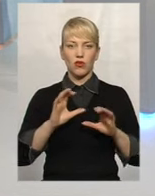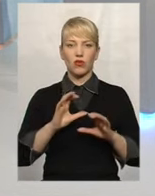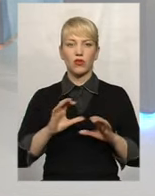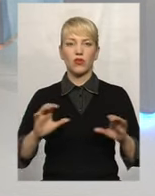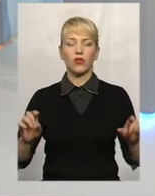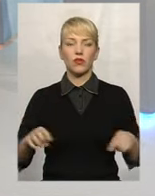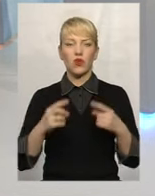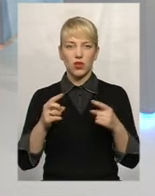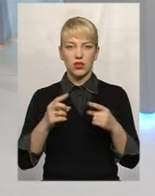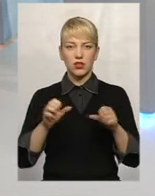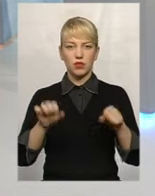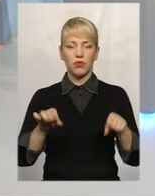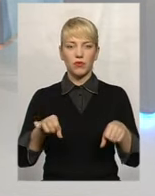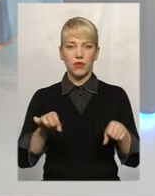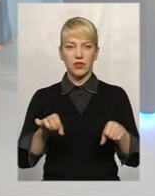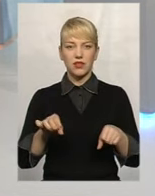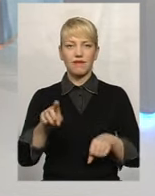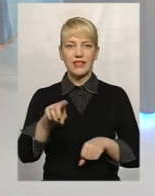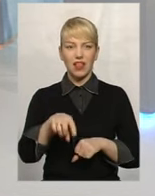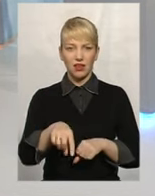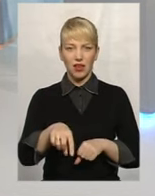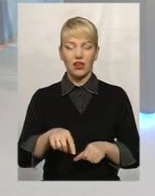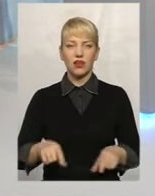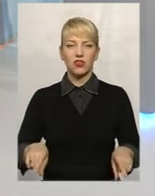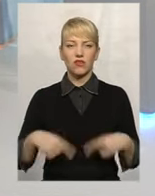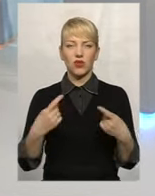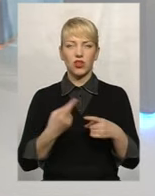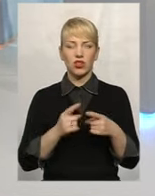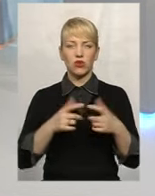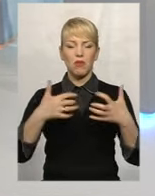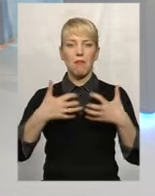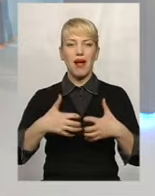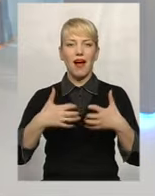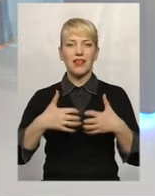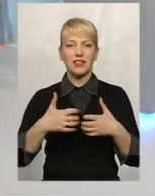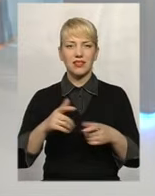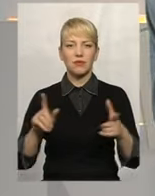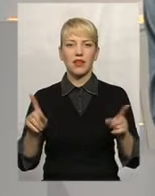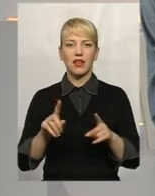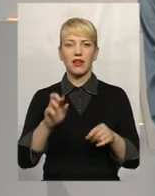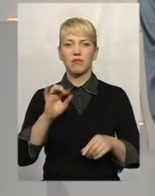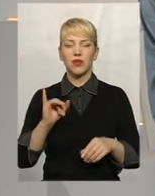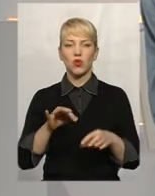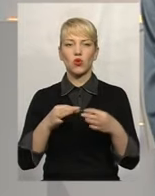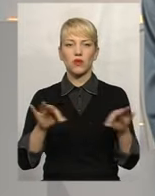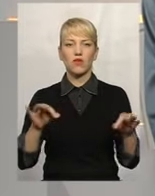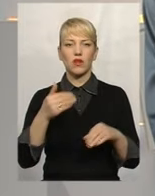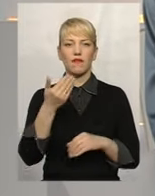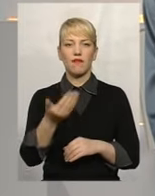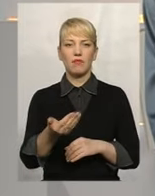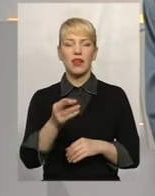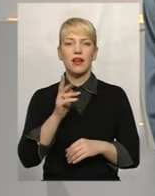спромігся все-таки створити той механізм, який дозволяє вам, як